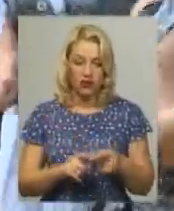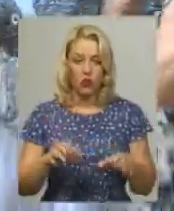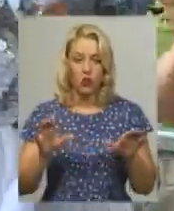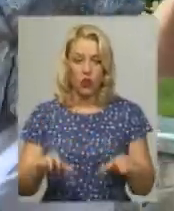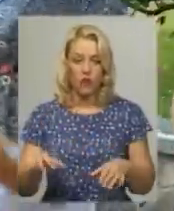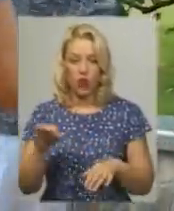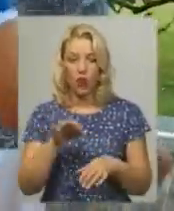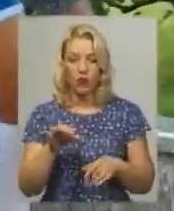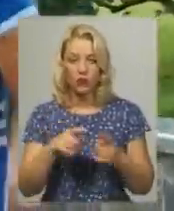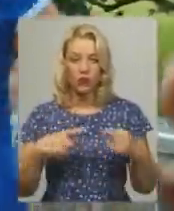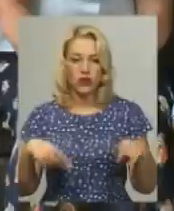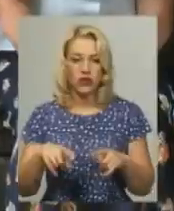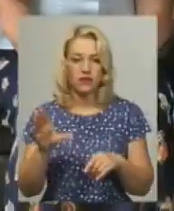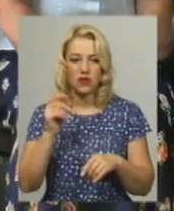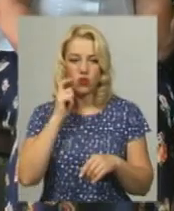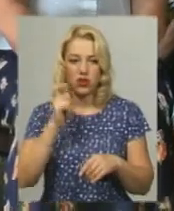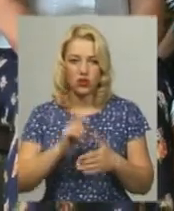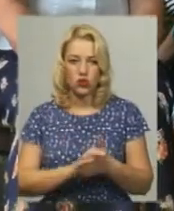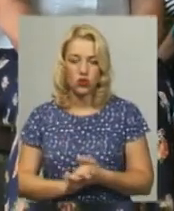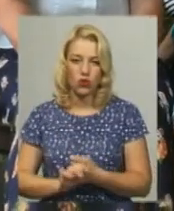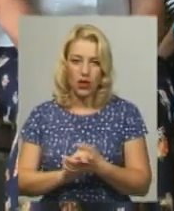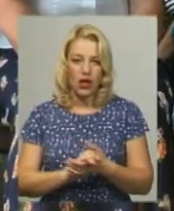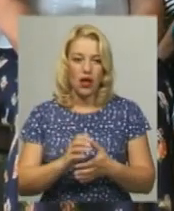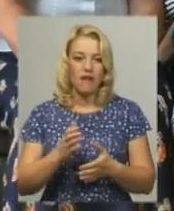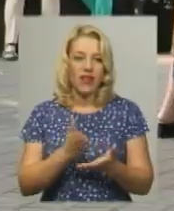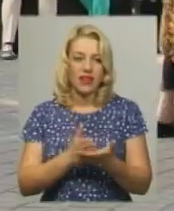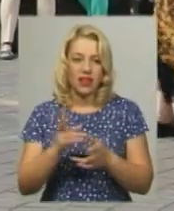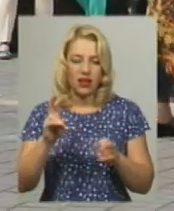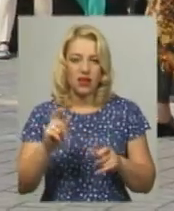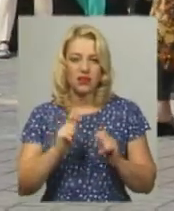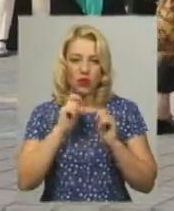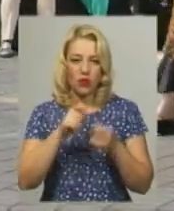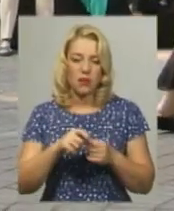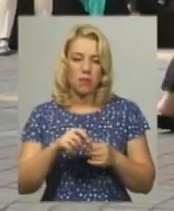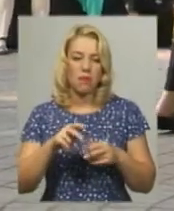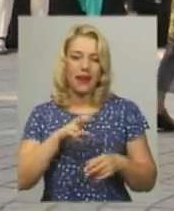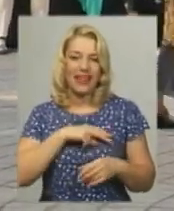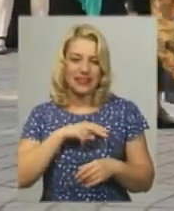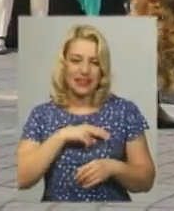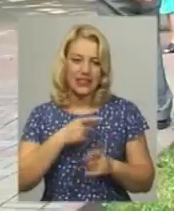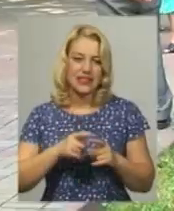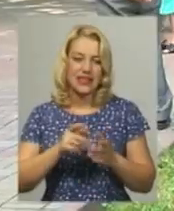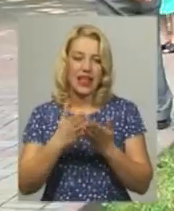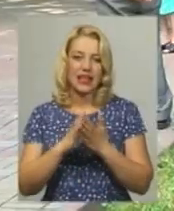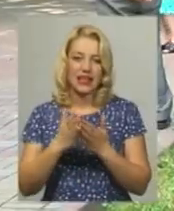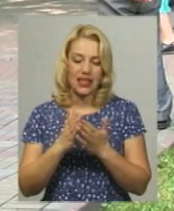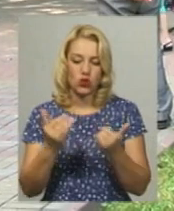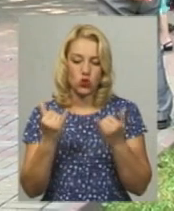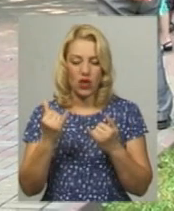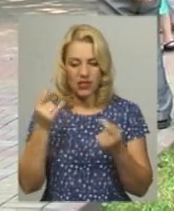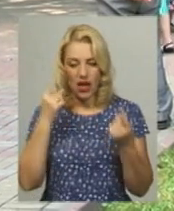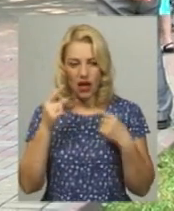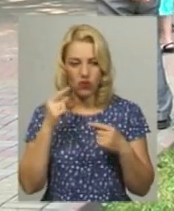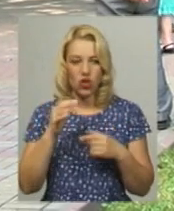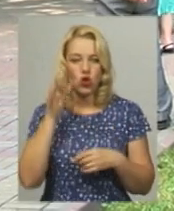всеукраїнського об'єднання ветеранів Тетяна Галушко вручає призи. Це книги українських сучасних авторів та солодкі призи. Виборував призи